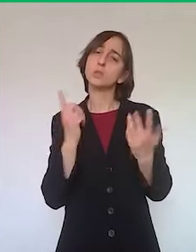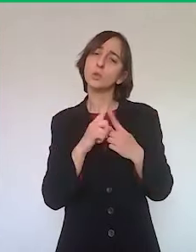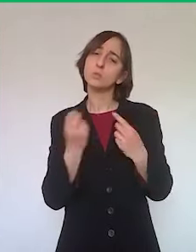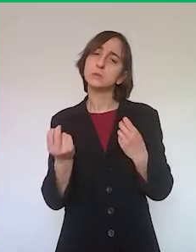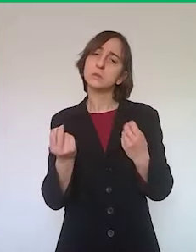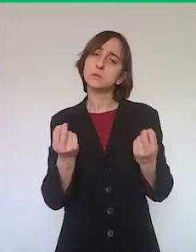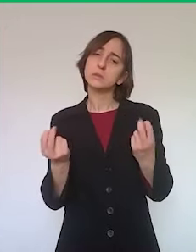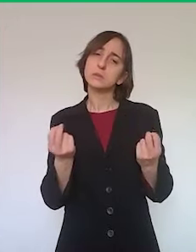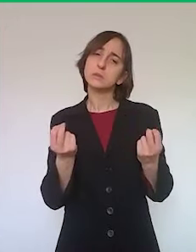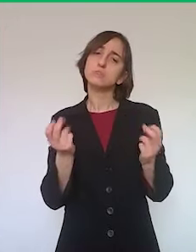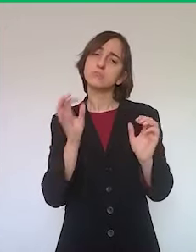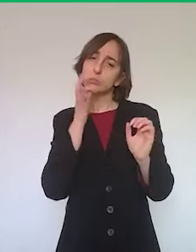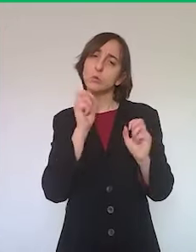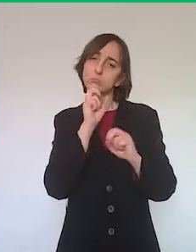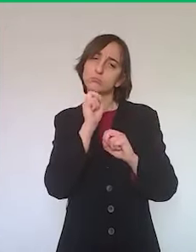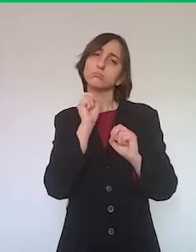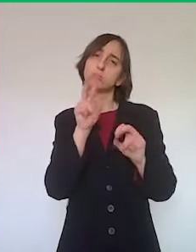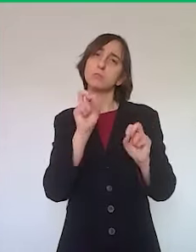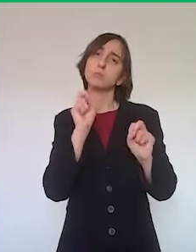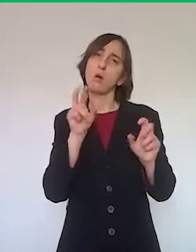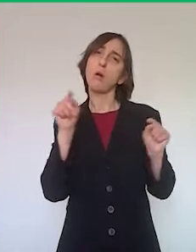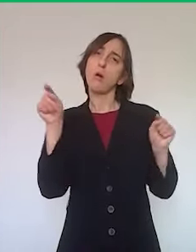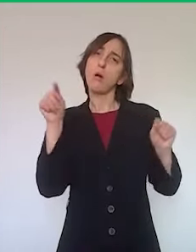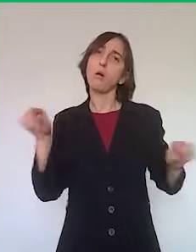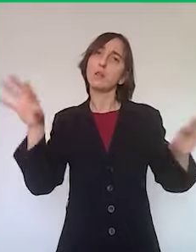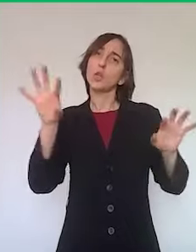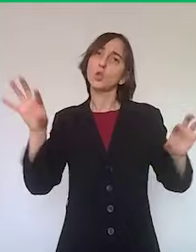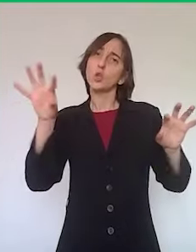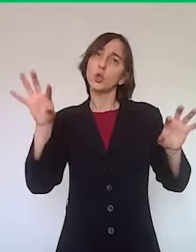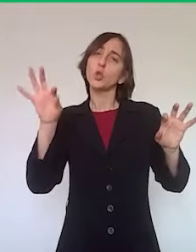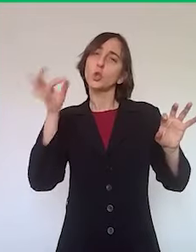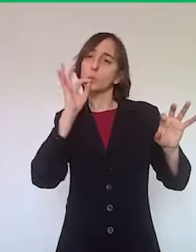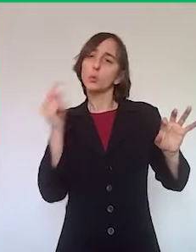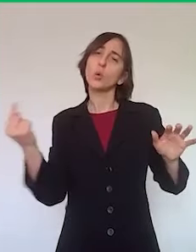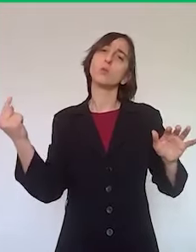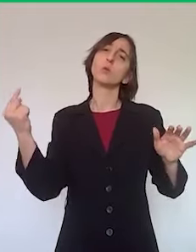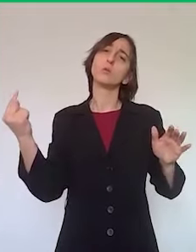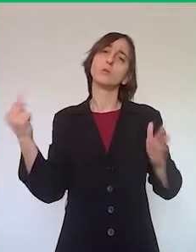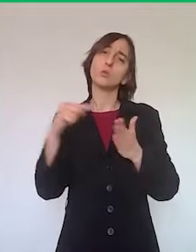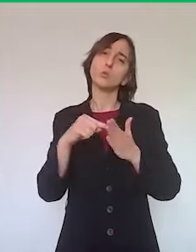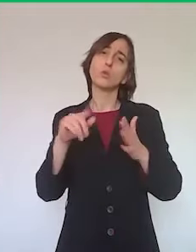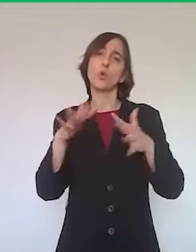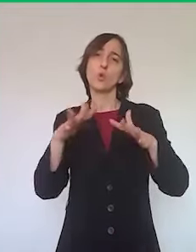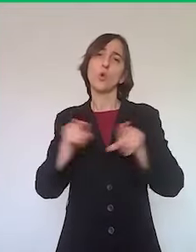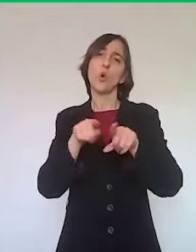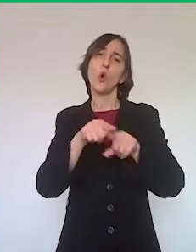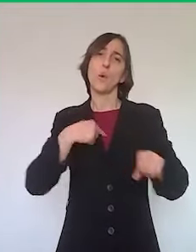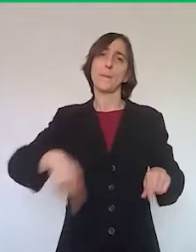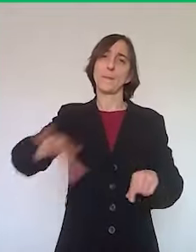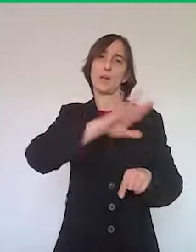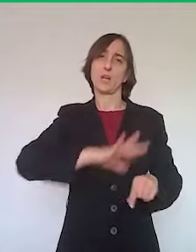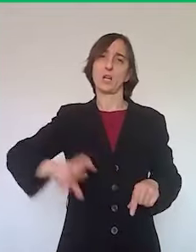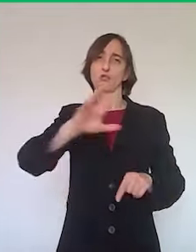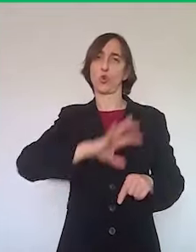in quei due territori di riallineamento al resto della regione. Sono due province che hanno sopportato un regime molto stretto di